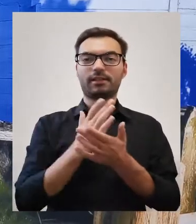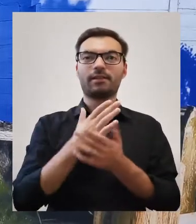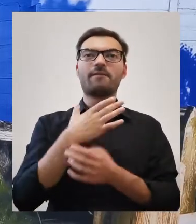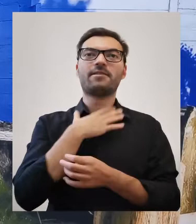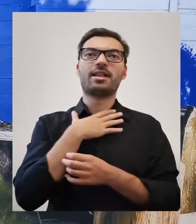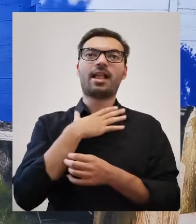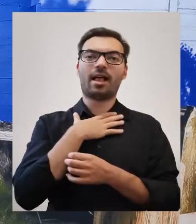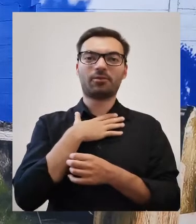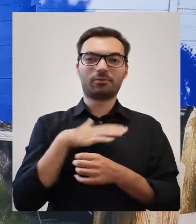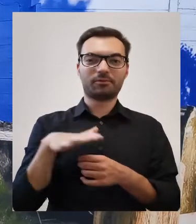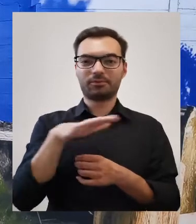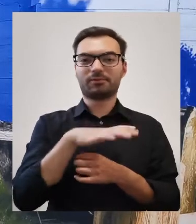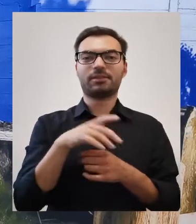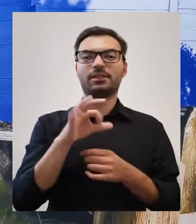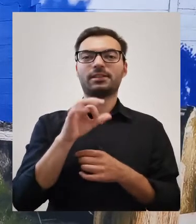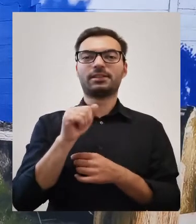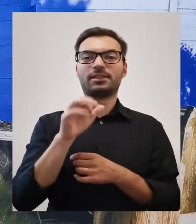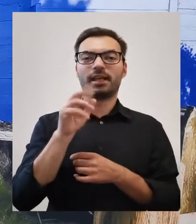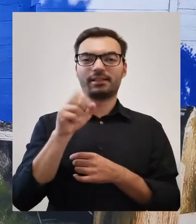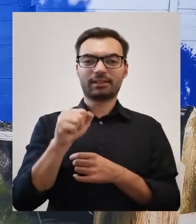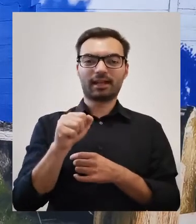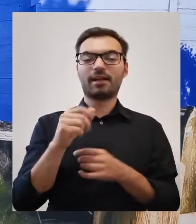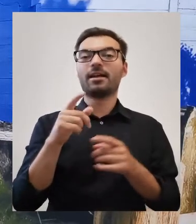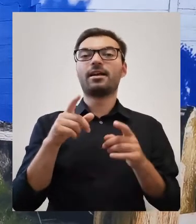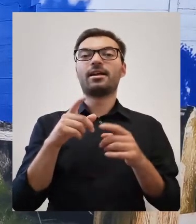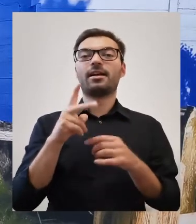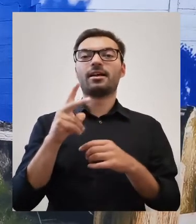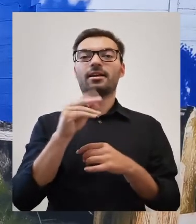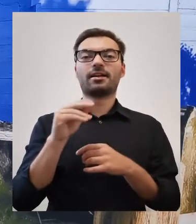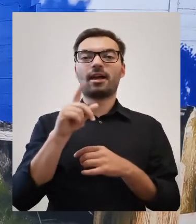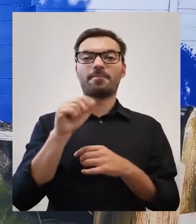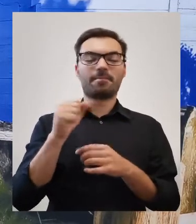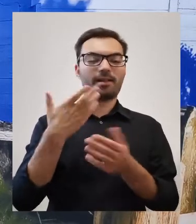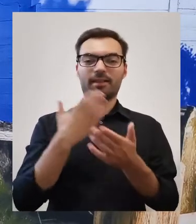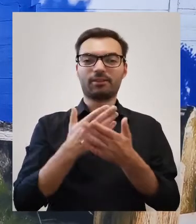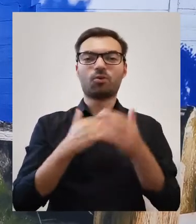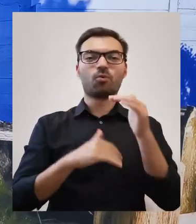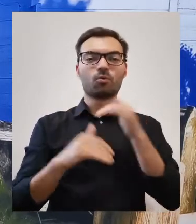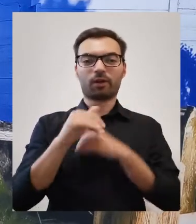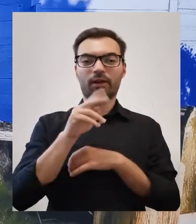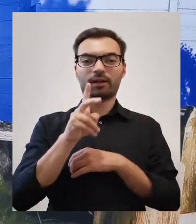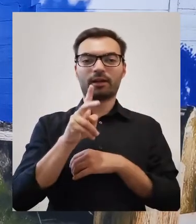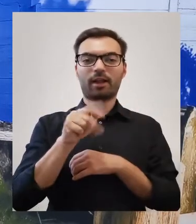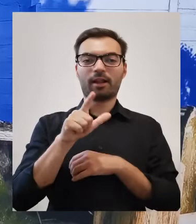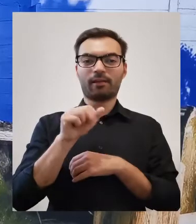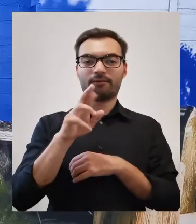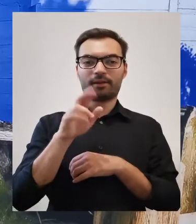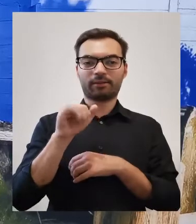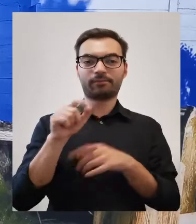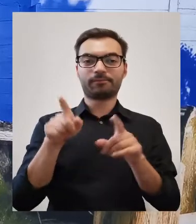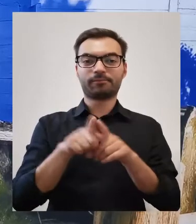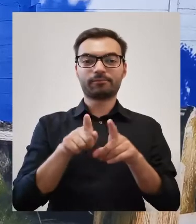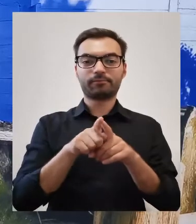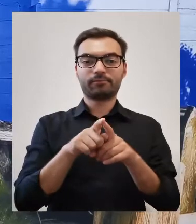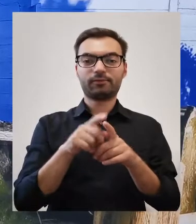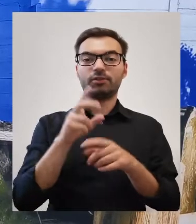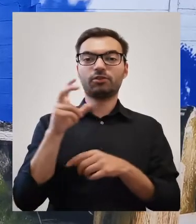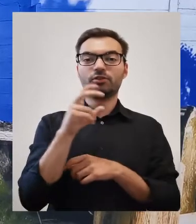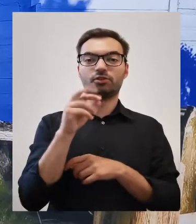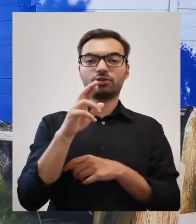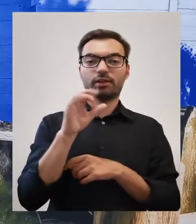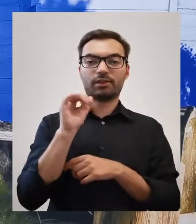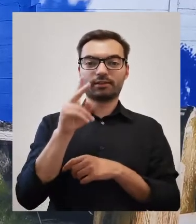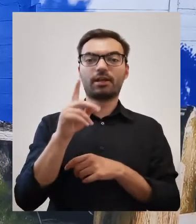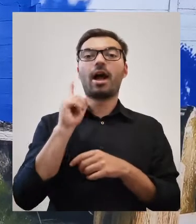pamiętać, że Urzecze to oczywiście nie tylko Wilanów i Saska Kempa, to nie tylko Góra Kalwaria, ale to